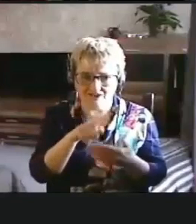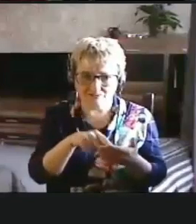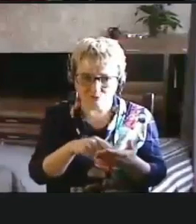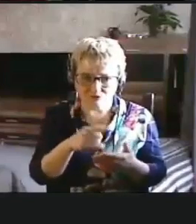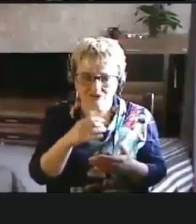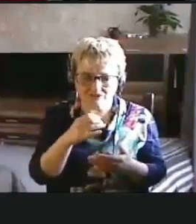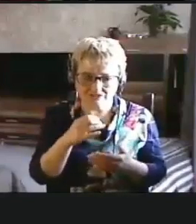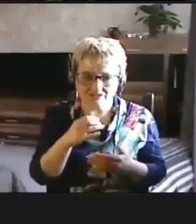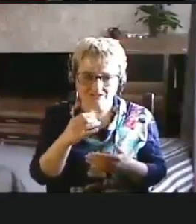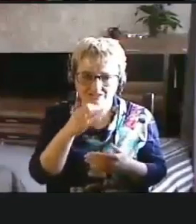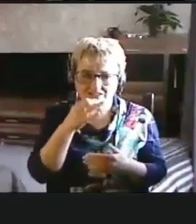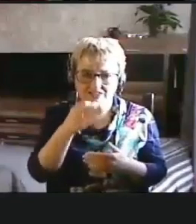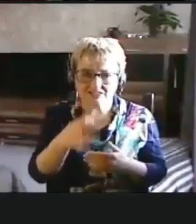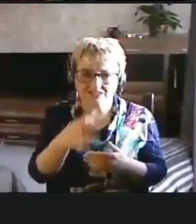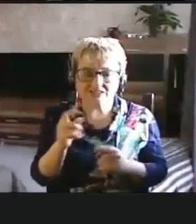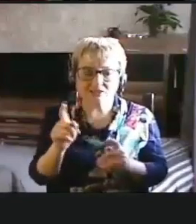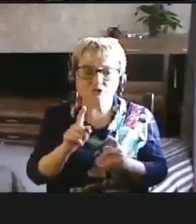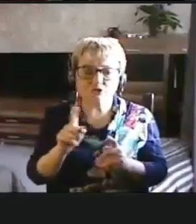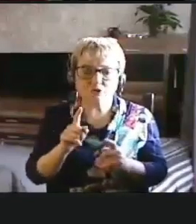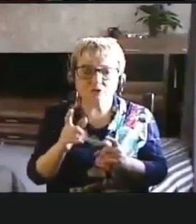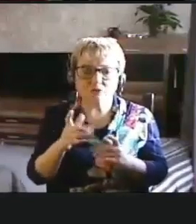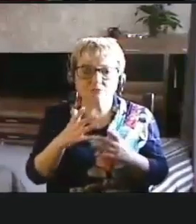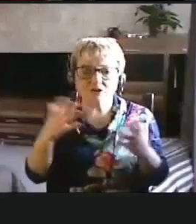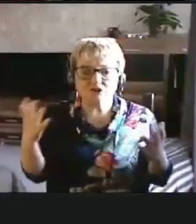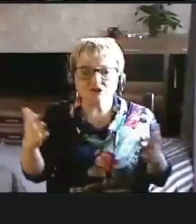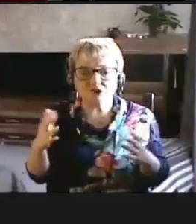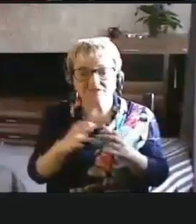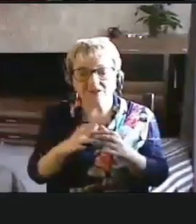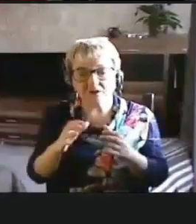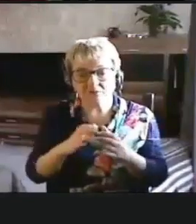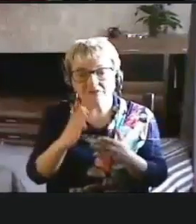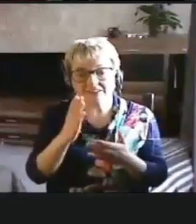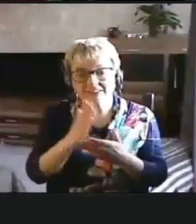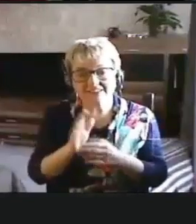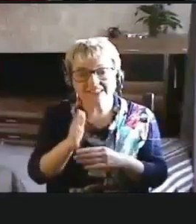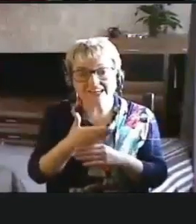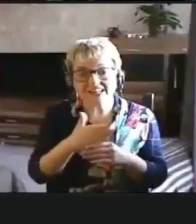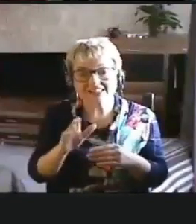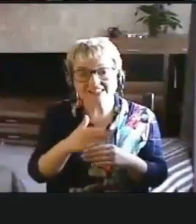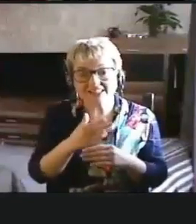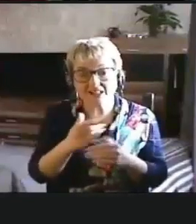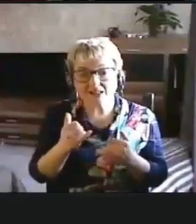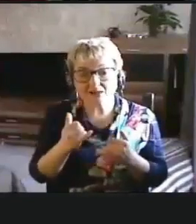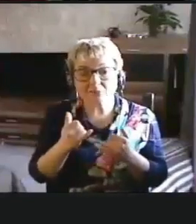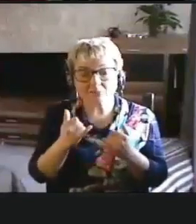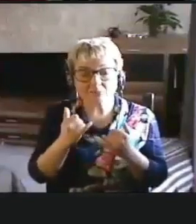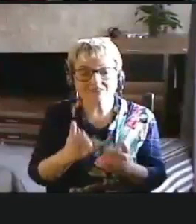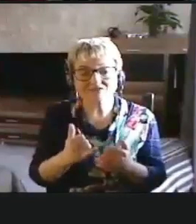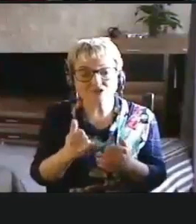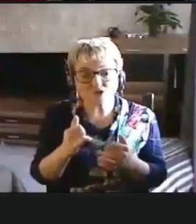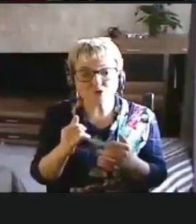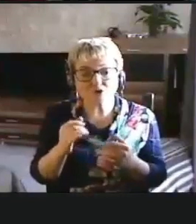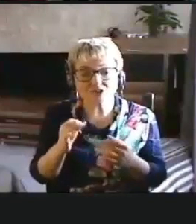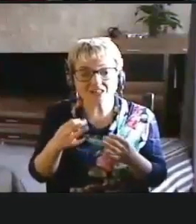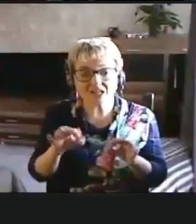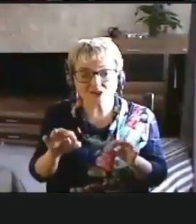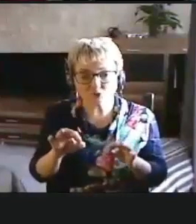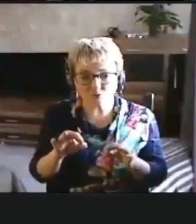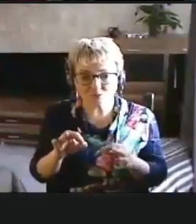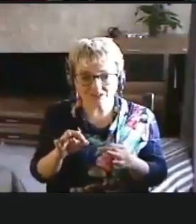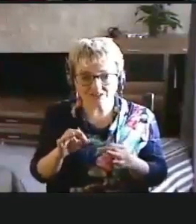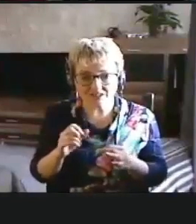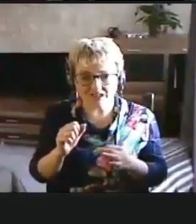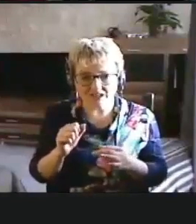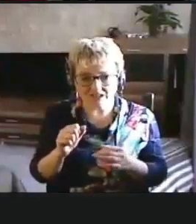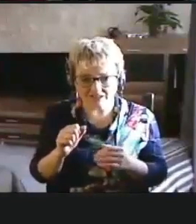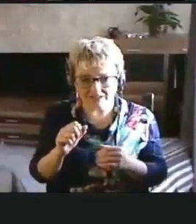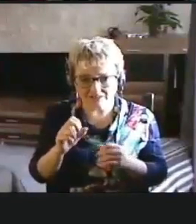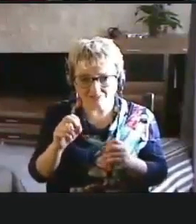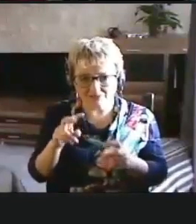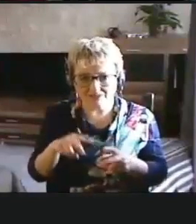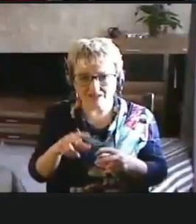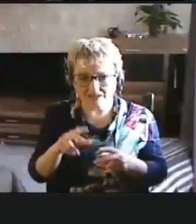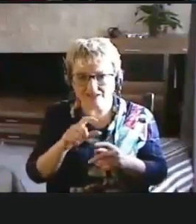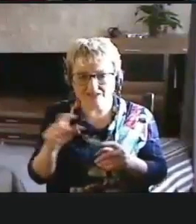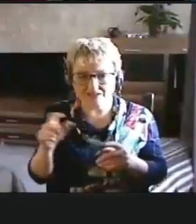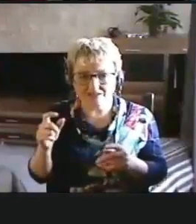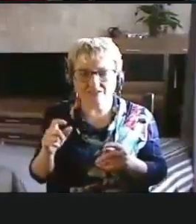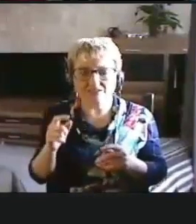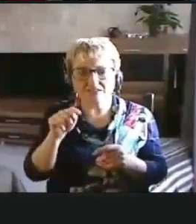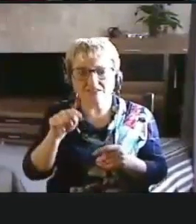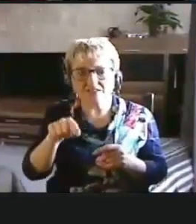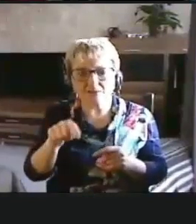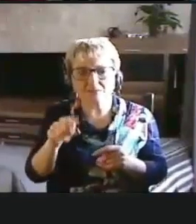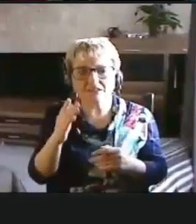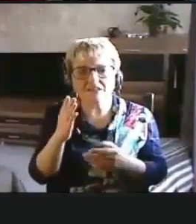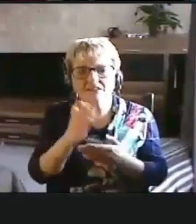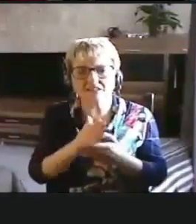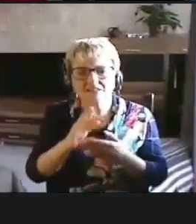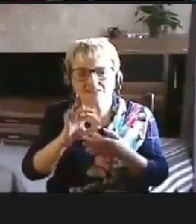сказал, что у больших компаний есть разделы, посвященные доступности, accessibility. и, как правило, там